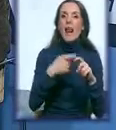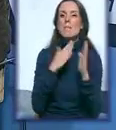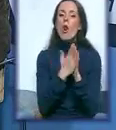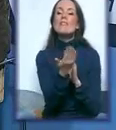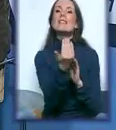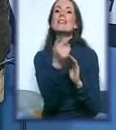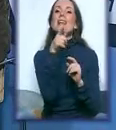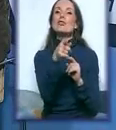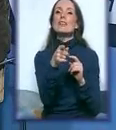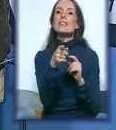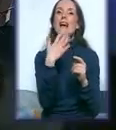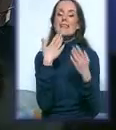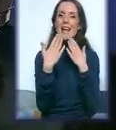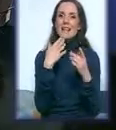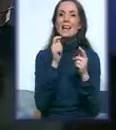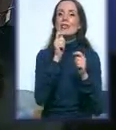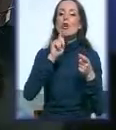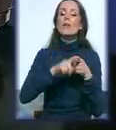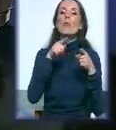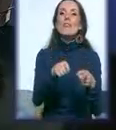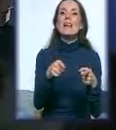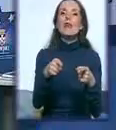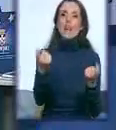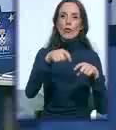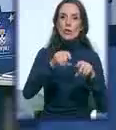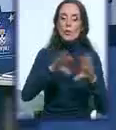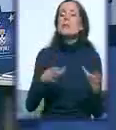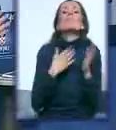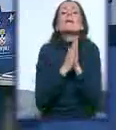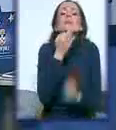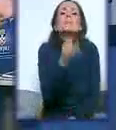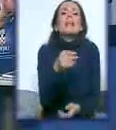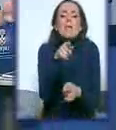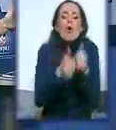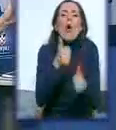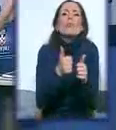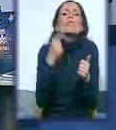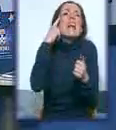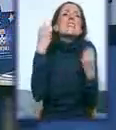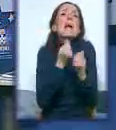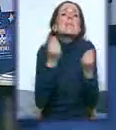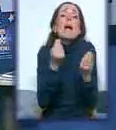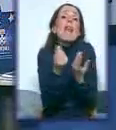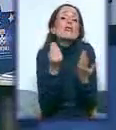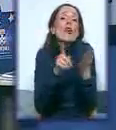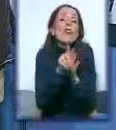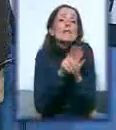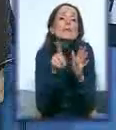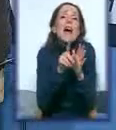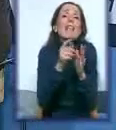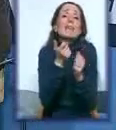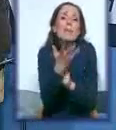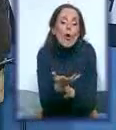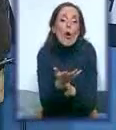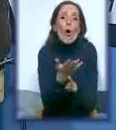oko današnjeg gostovanja. A šta ste odlučili? Znamo li barem broj? Znamo se barem nešto balno? Znam da kršem sva pravila, ali moram. Dobro, mi